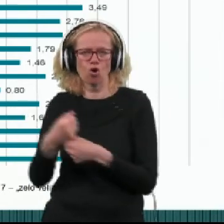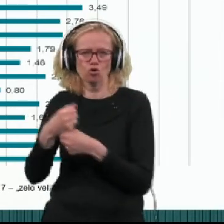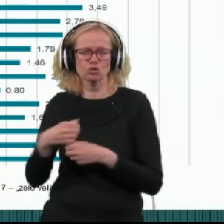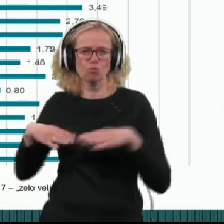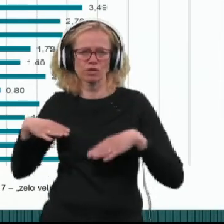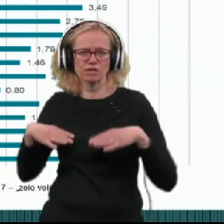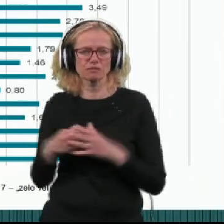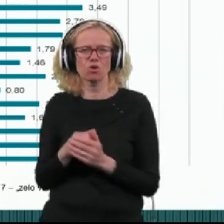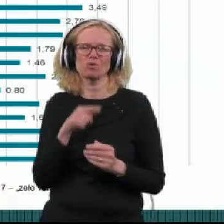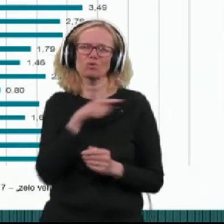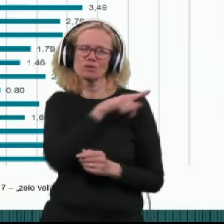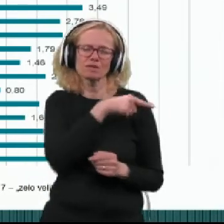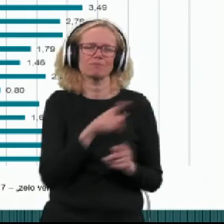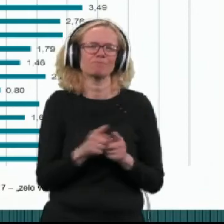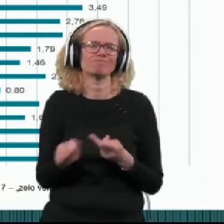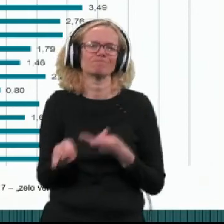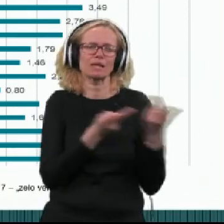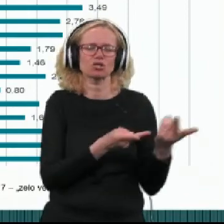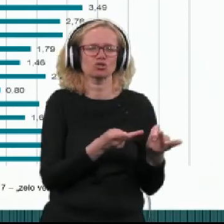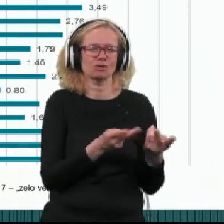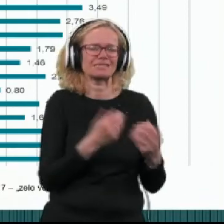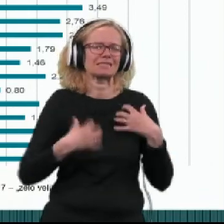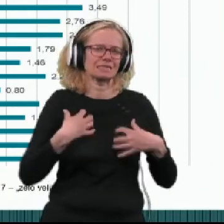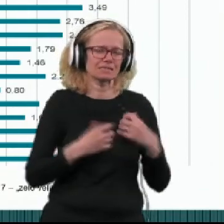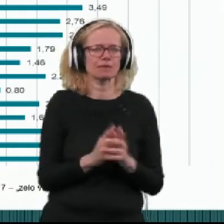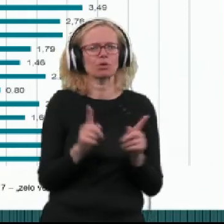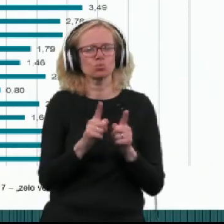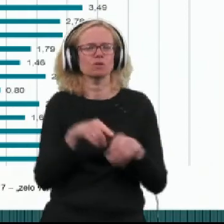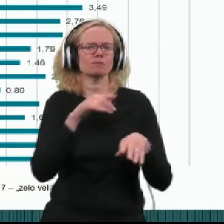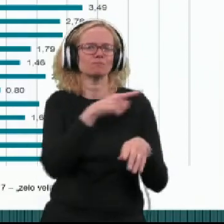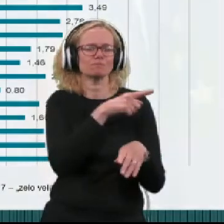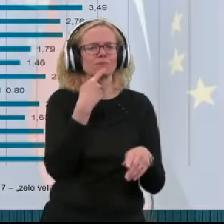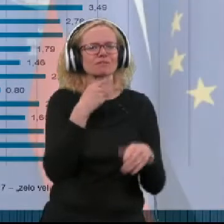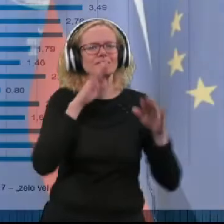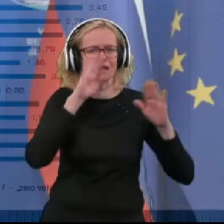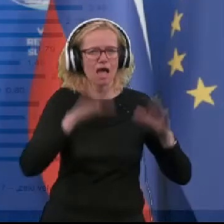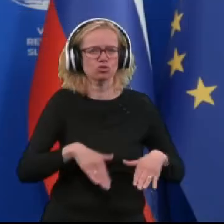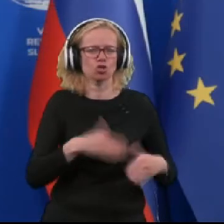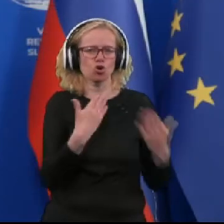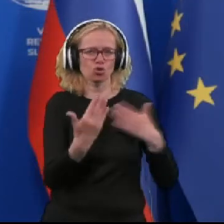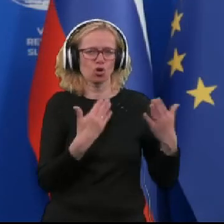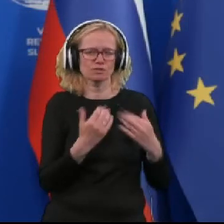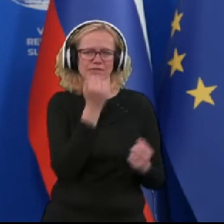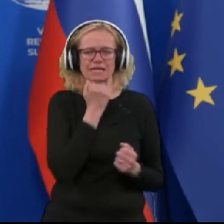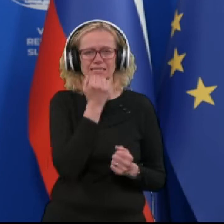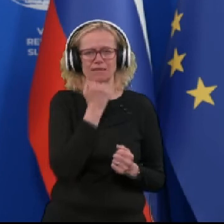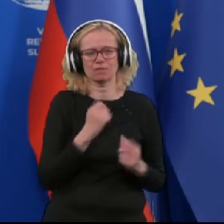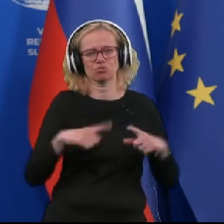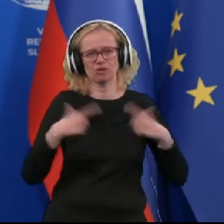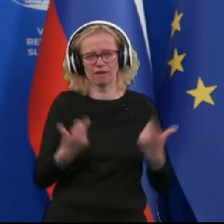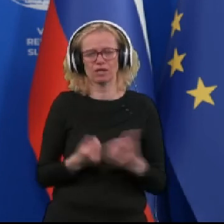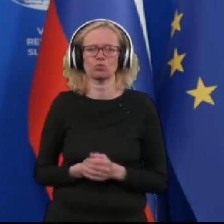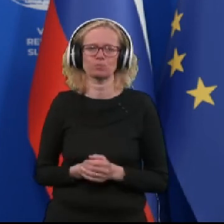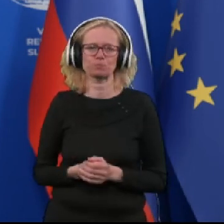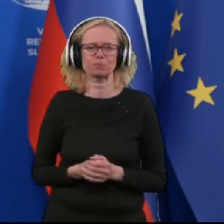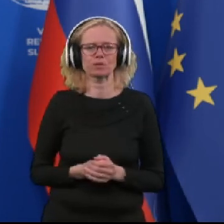prinašalo nemalo stisk. Prav tako pa poročajo o slabših odnosih v zasebnem življenju. In